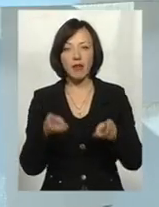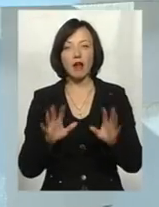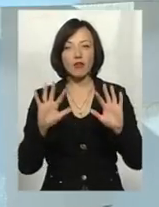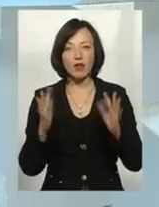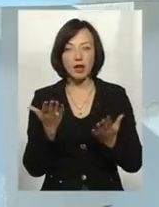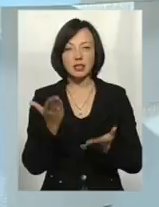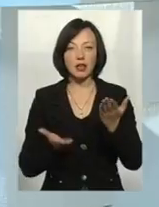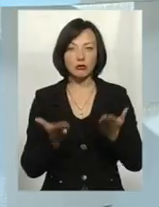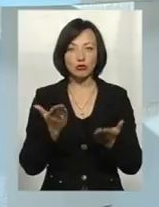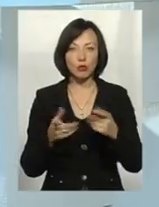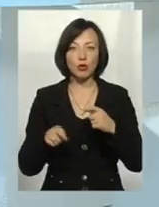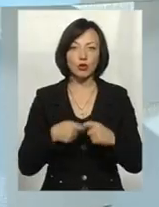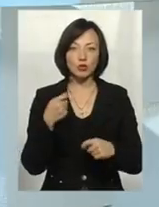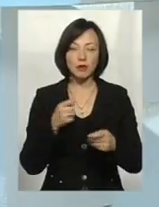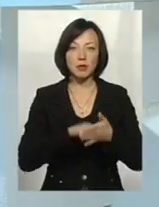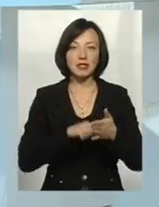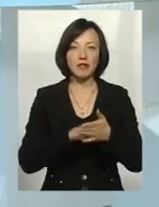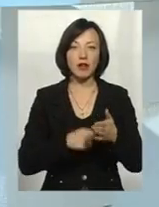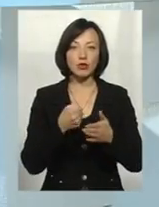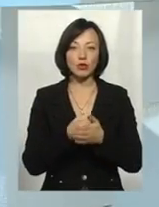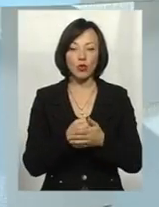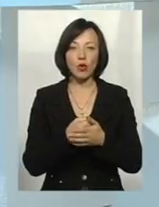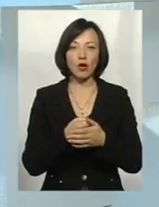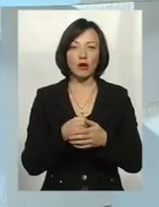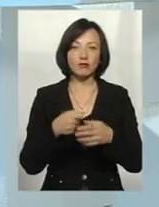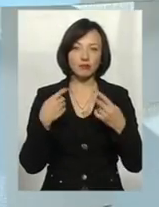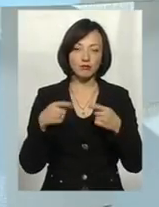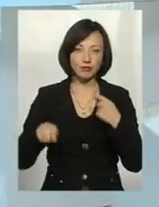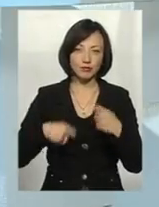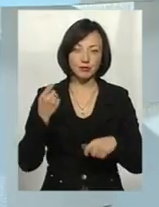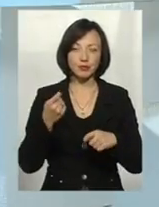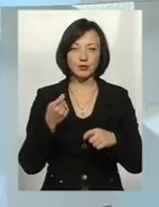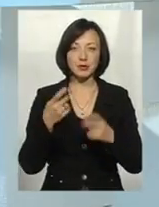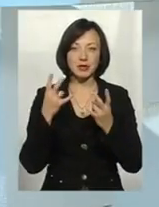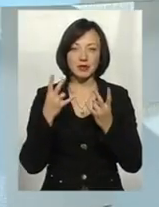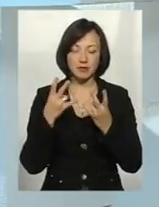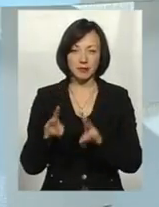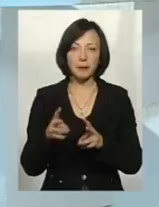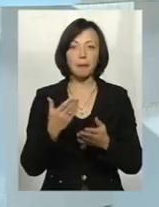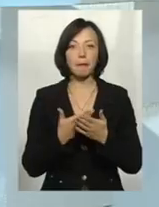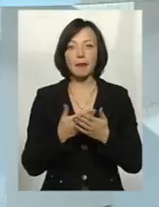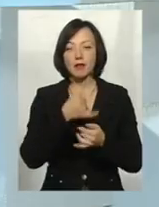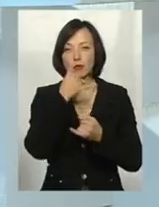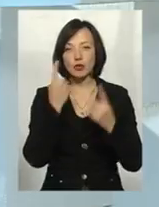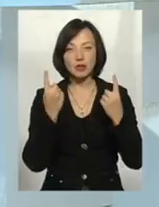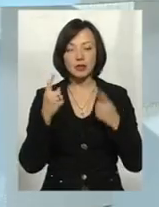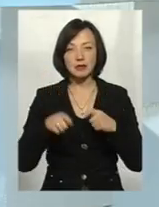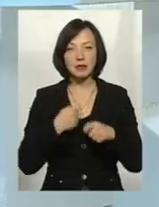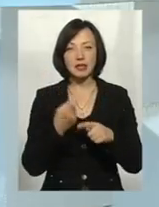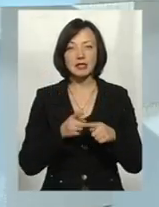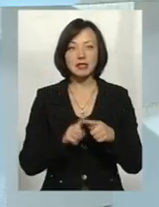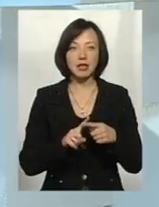порушення призвело до істотних збитків. В даному випадку ми з вами не можемо говорити про істотні збитки, це будуть